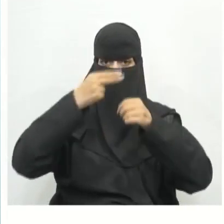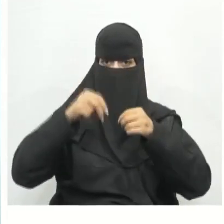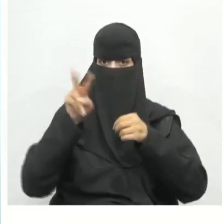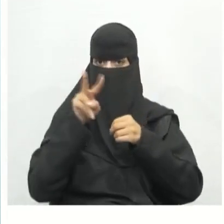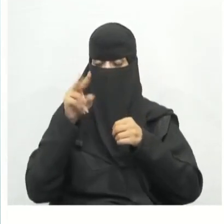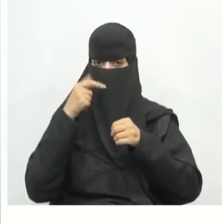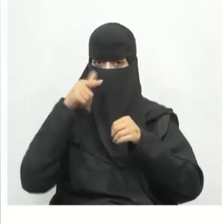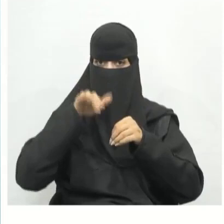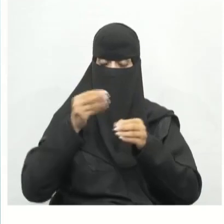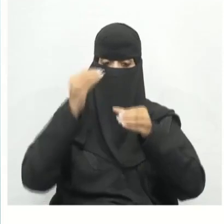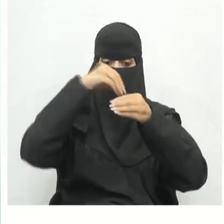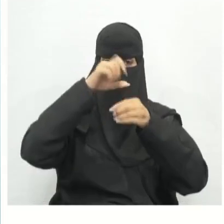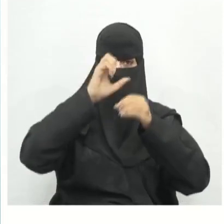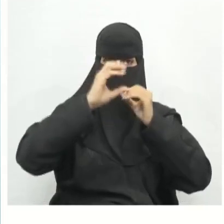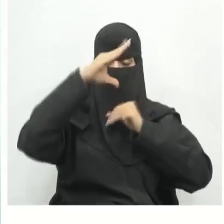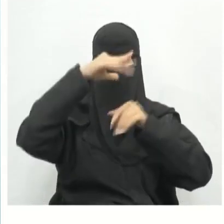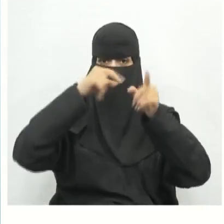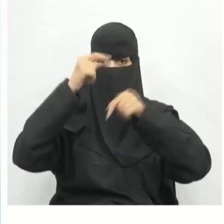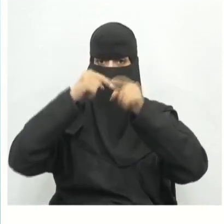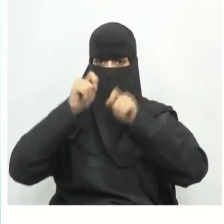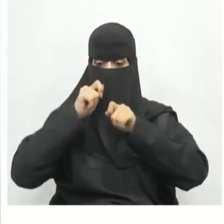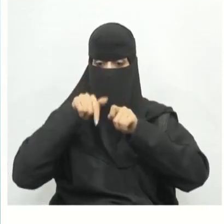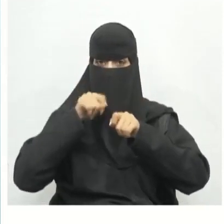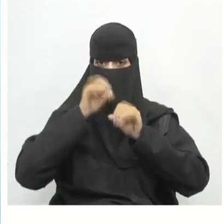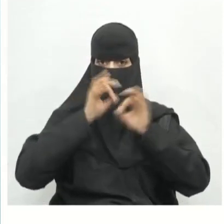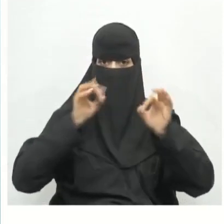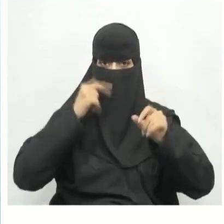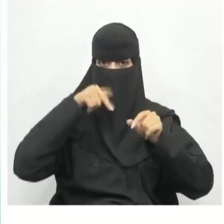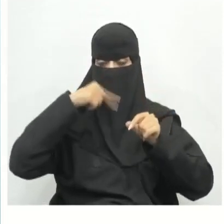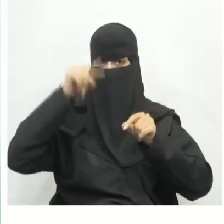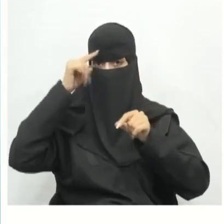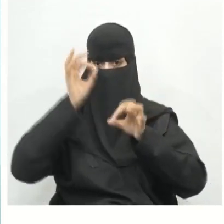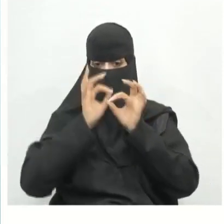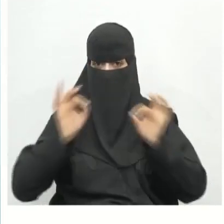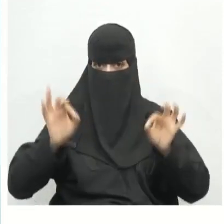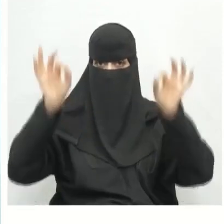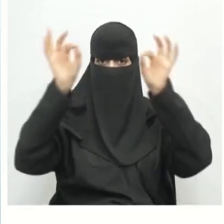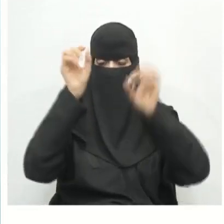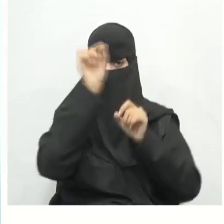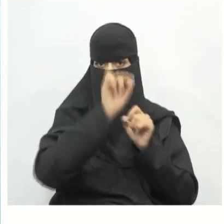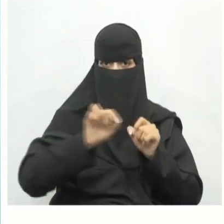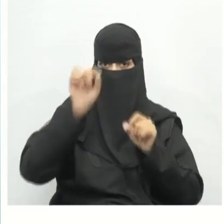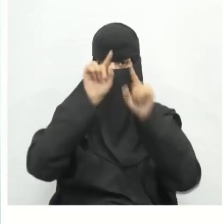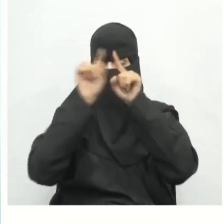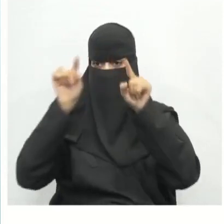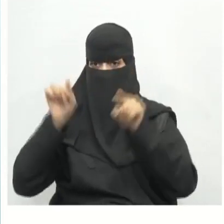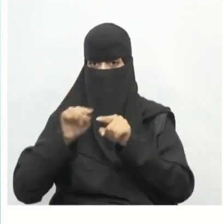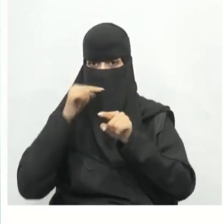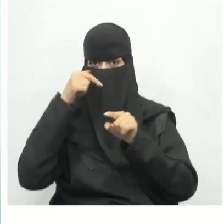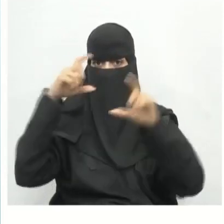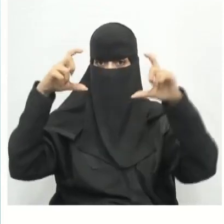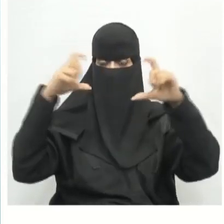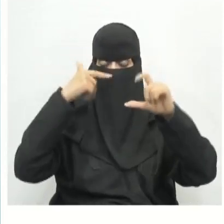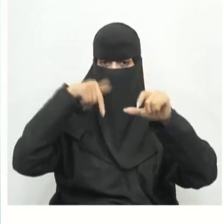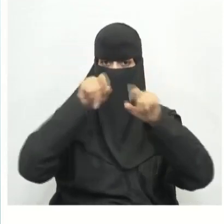الأبعاد ويتضمن أدوات لإنشاء وتحرير الأشكال الهندسية مثل الخطوط والدوائر والأقواس بالإضافة إلى أدوات